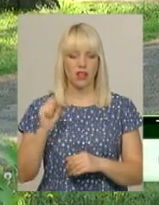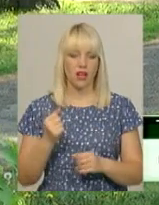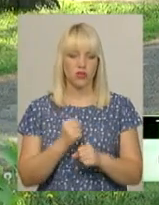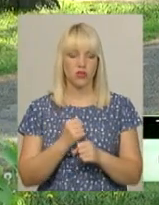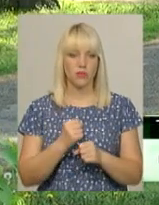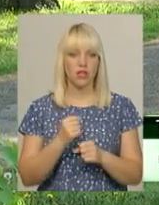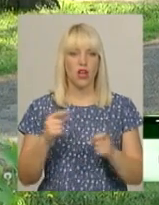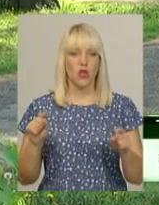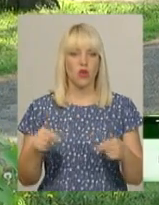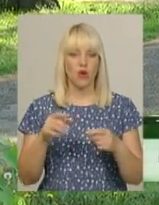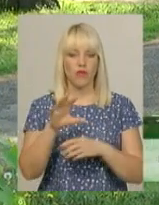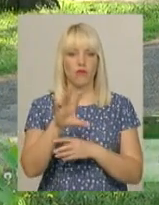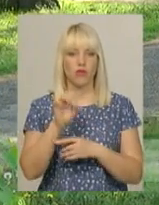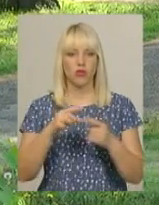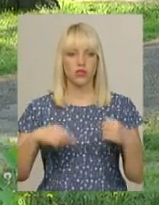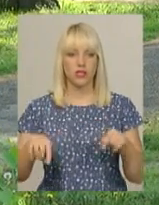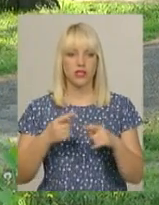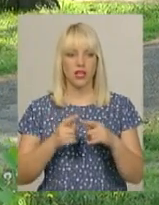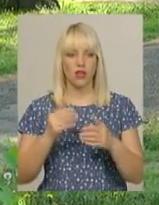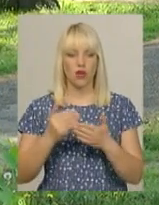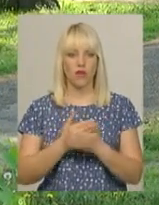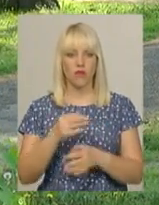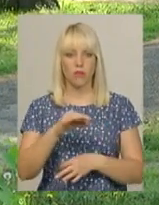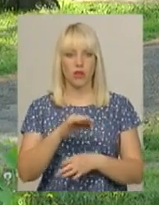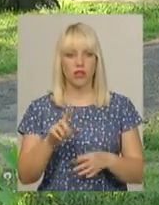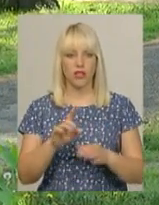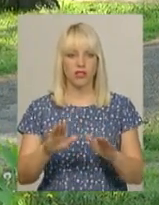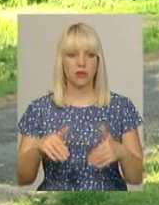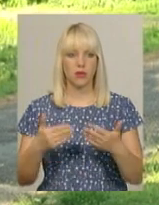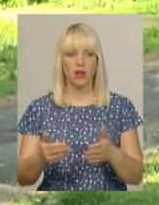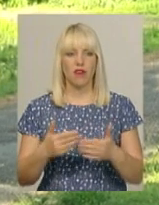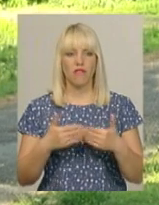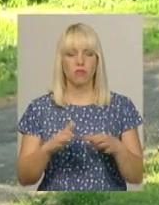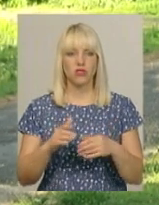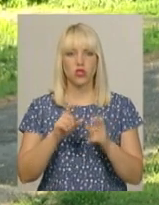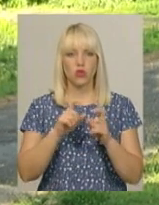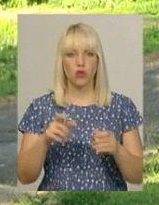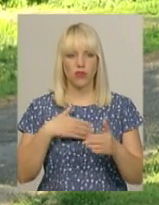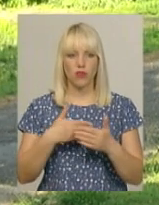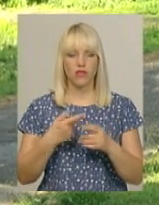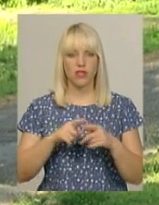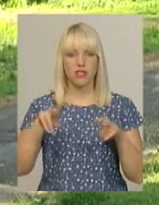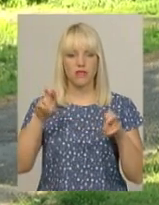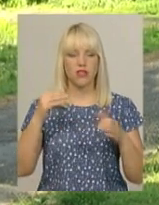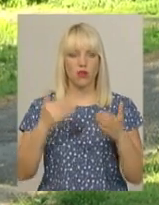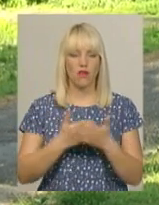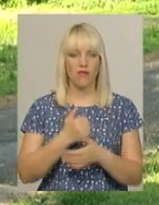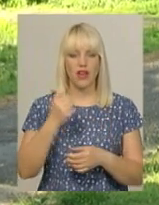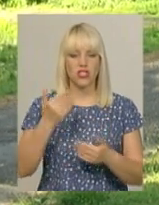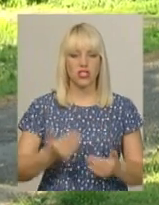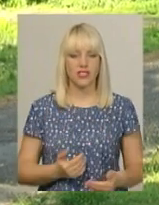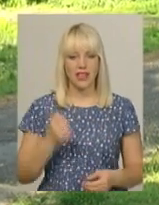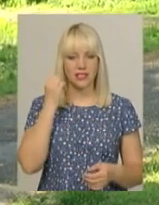нові фотозони – це новий проєкт, який запропонували випускники школи волонтерів. Він називається «Нове життя старим місцям».